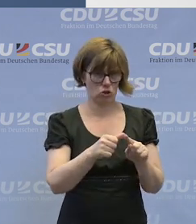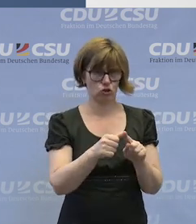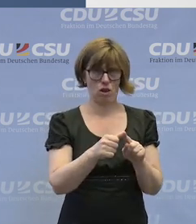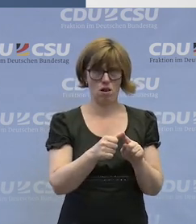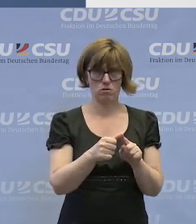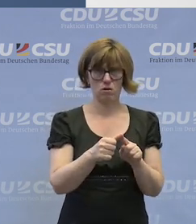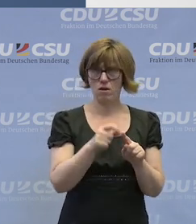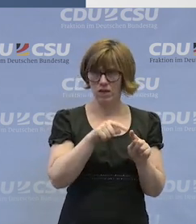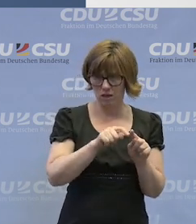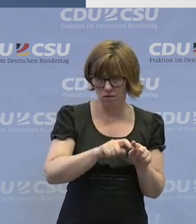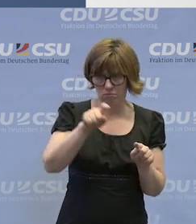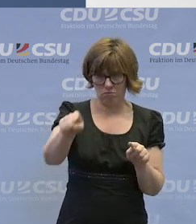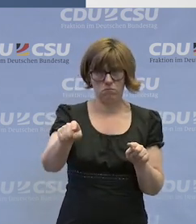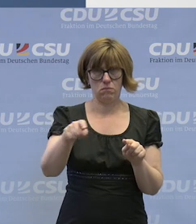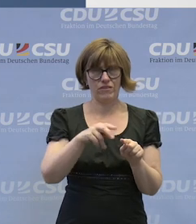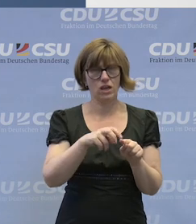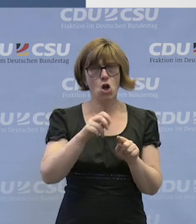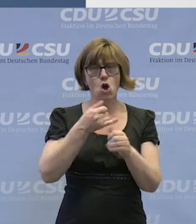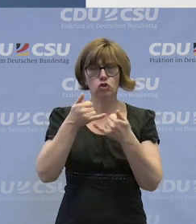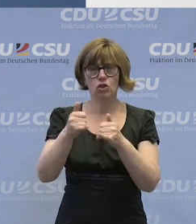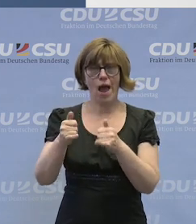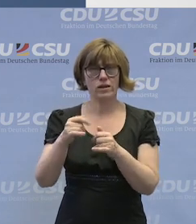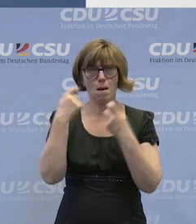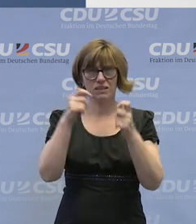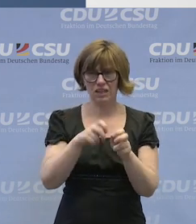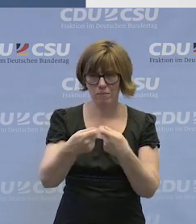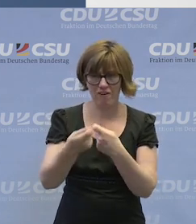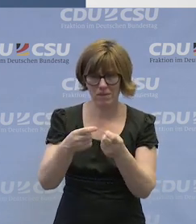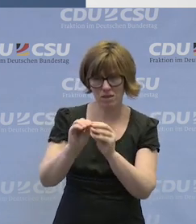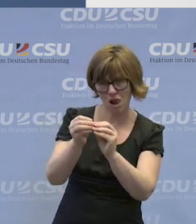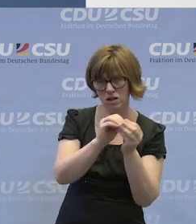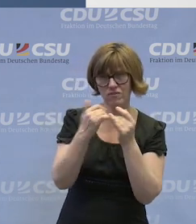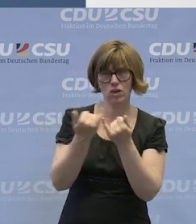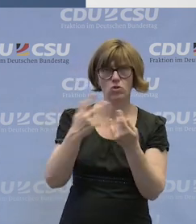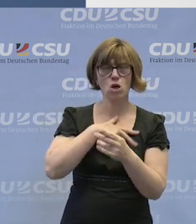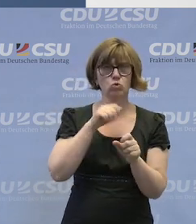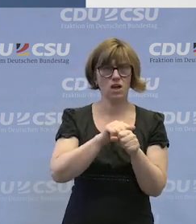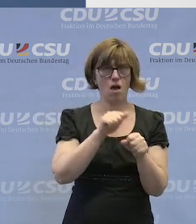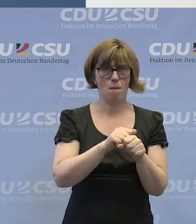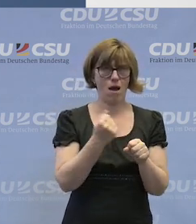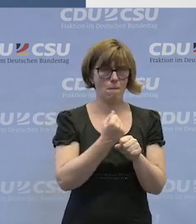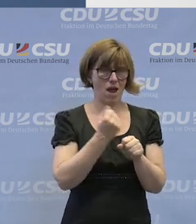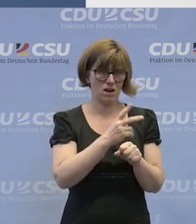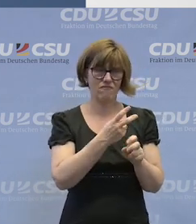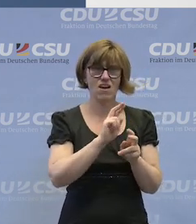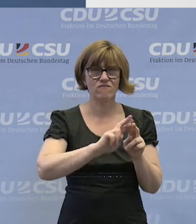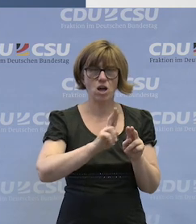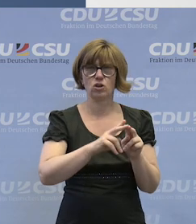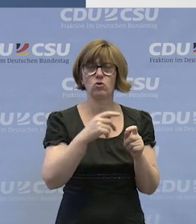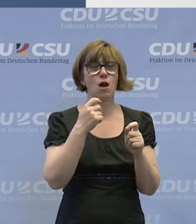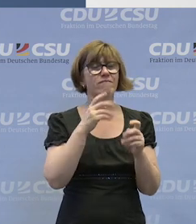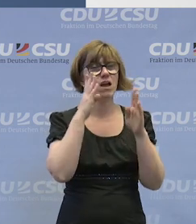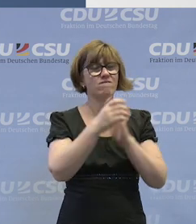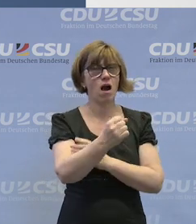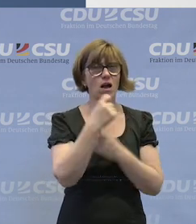angestellt ist, ihm in einen Schreinerbetrieb vermittelt oder der Sozialarbeiter der Werkstatt oder die Fachkraft für betriebliche